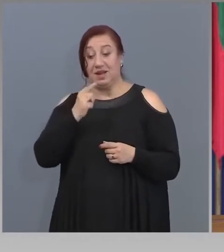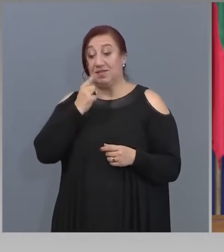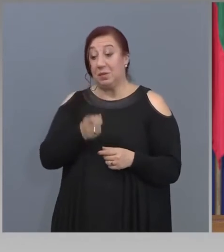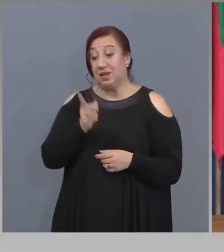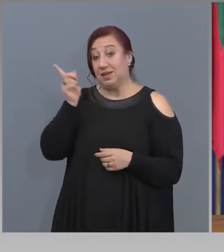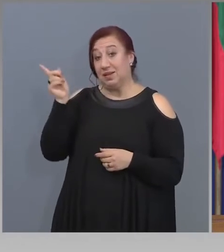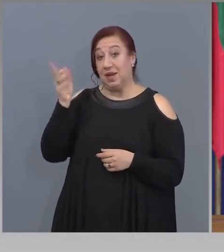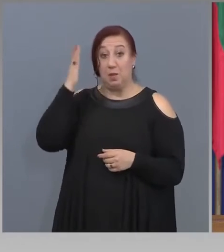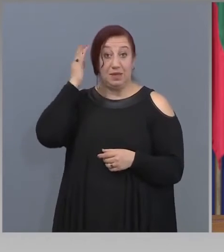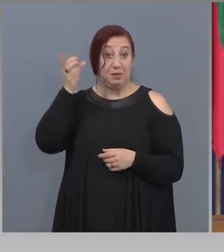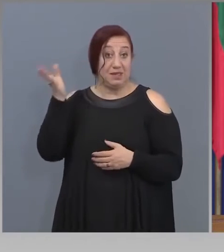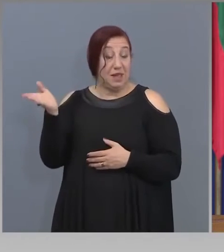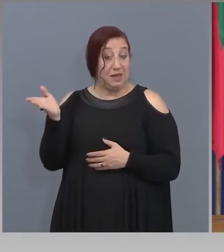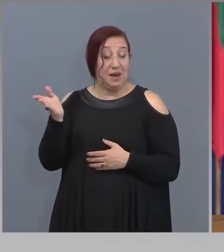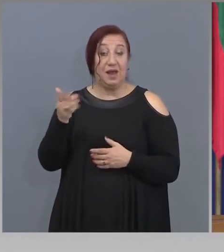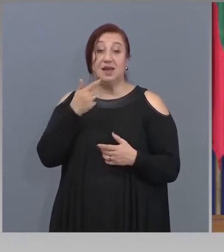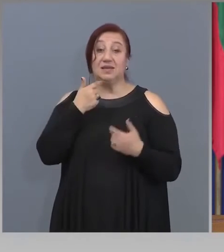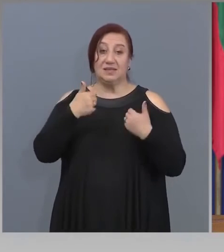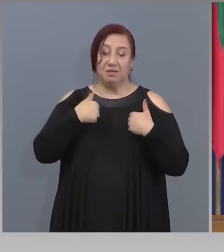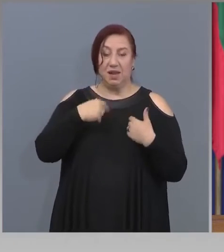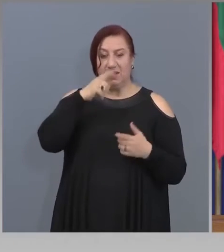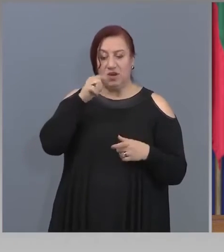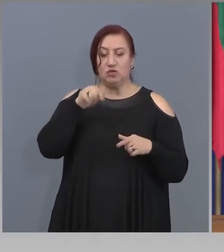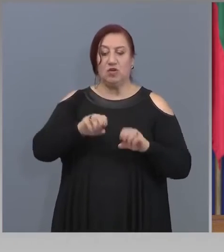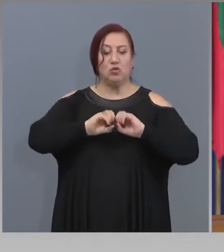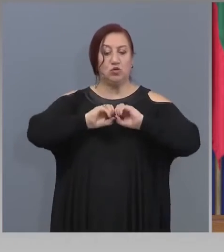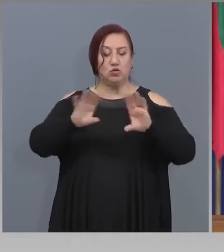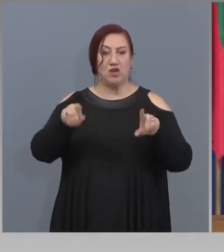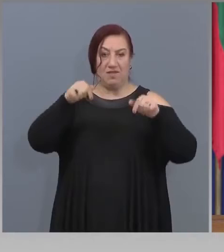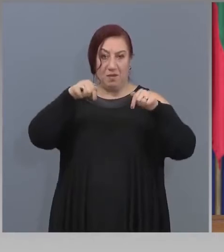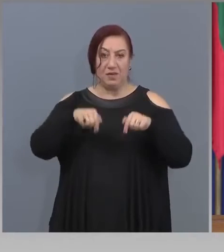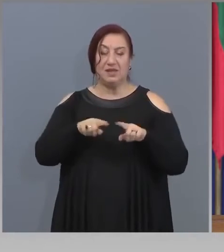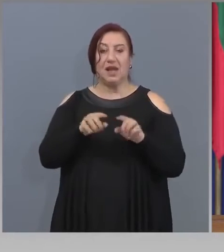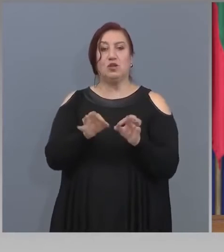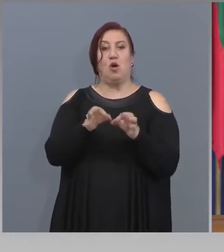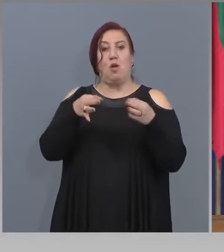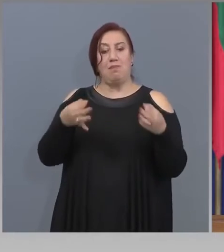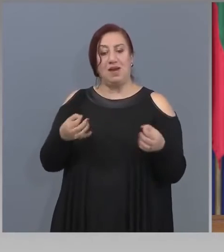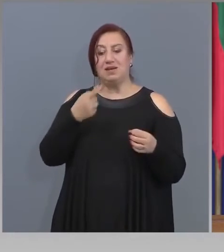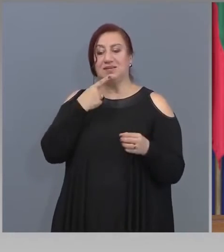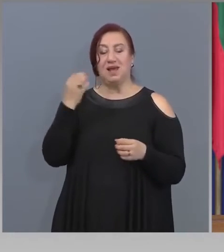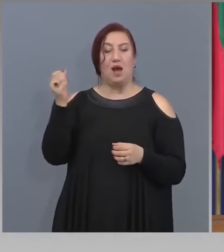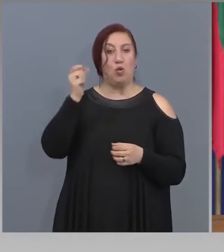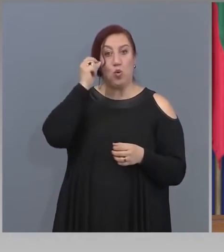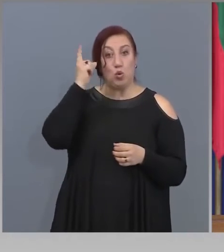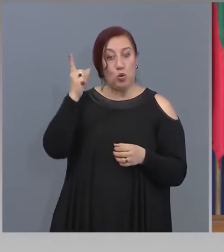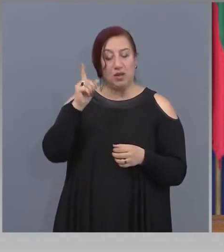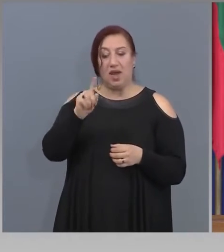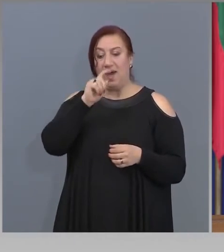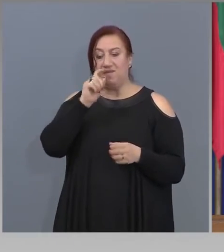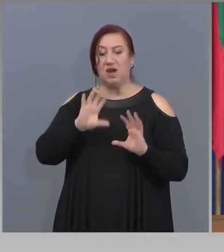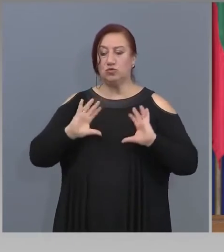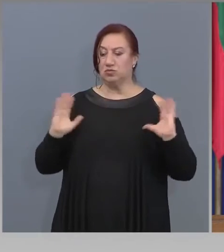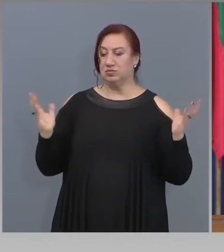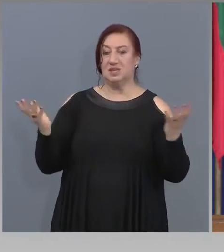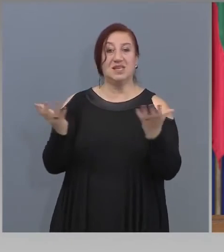За мен е важно, че и това, което днеска ви съобщавам като мерки в културата е важно за целият сектор